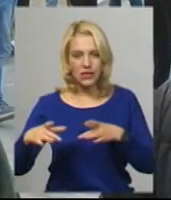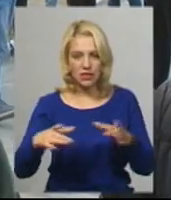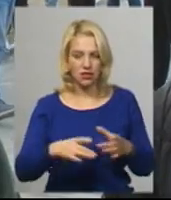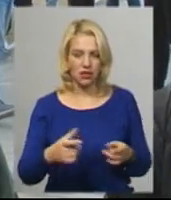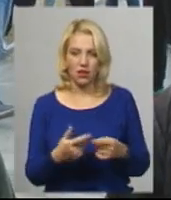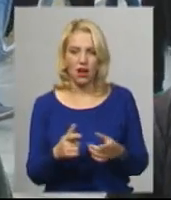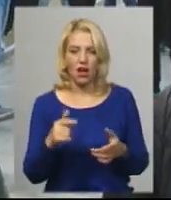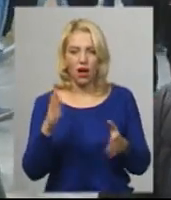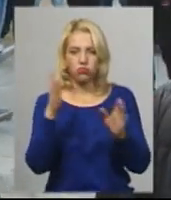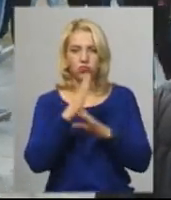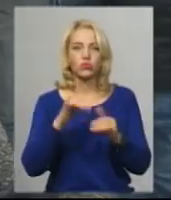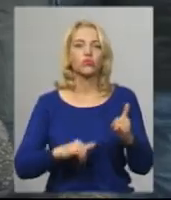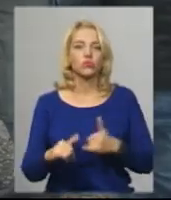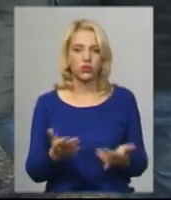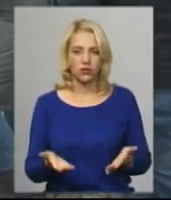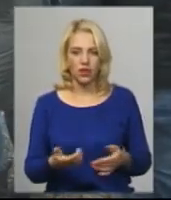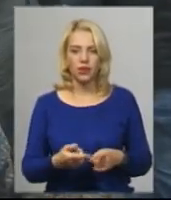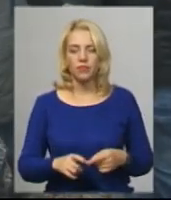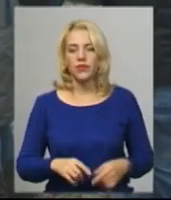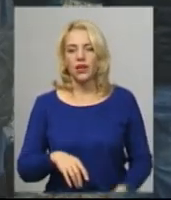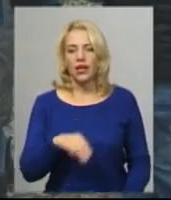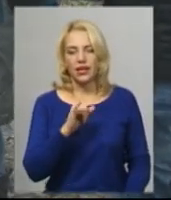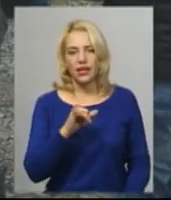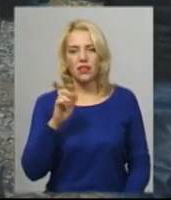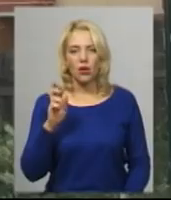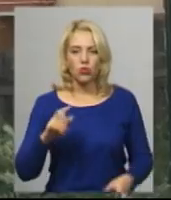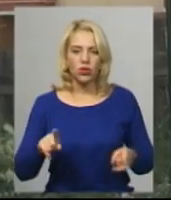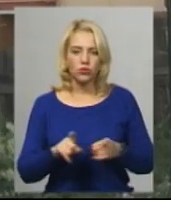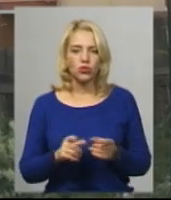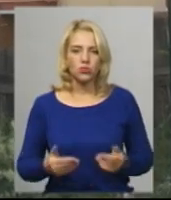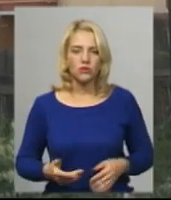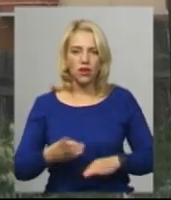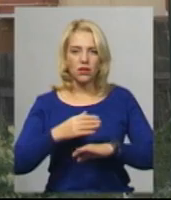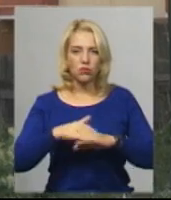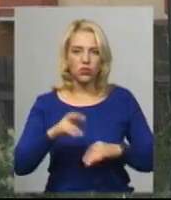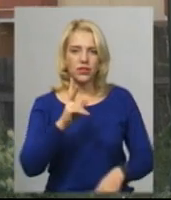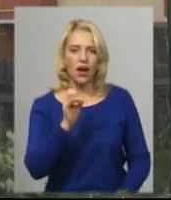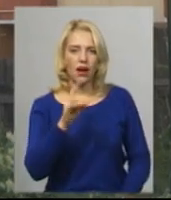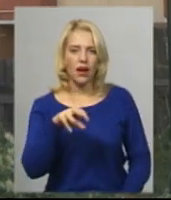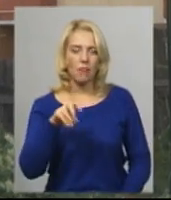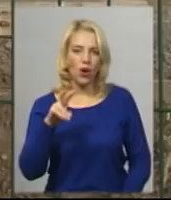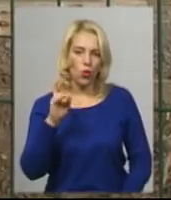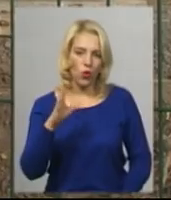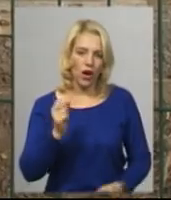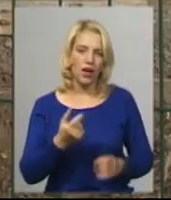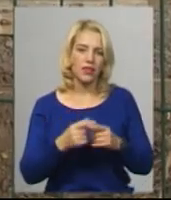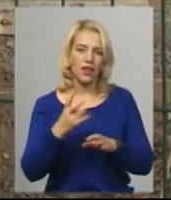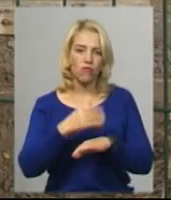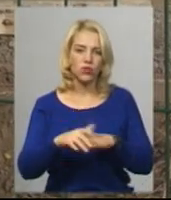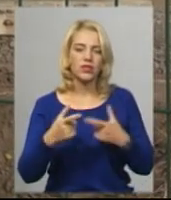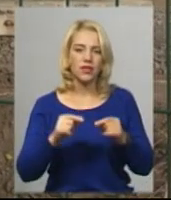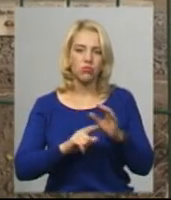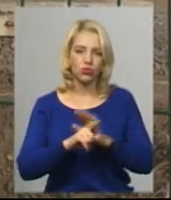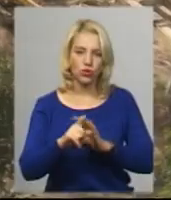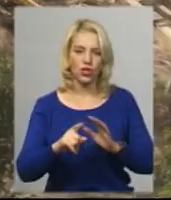особою кудись і розженешся. Ірина Булка теж проживає на вулиці Кермелюка. Каже, на ділянті землі, де зараз розпочали будівництво, росли